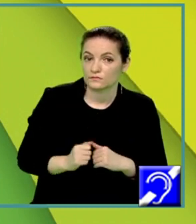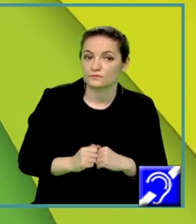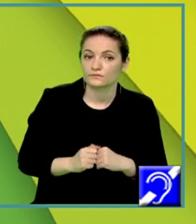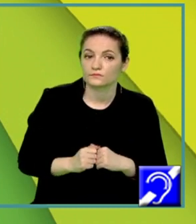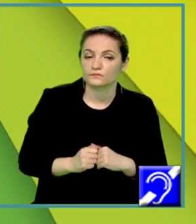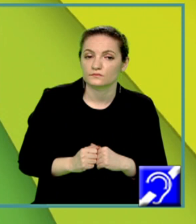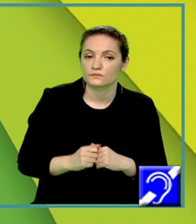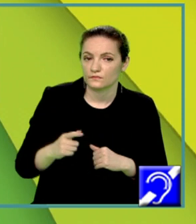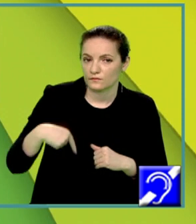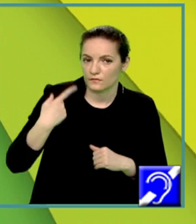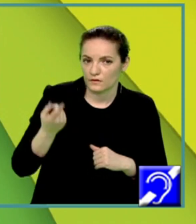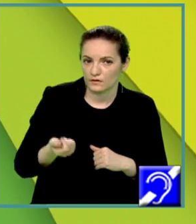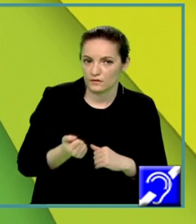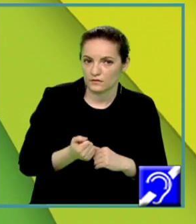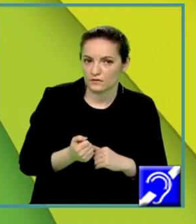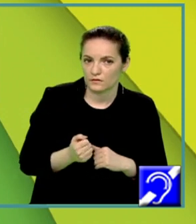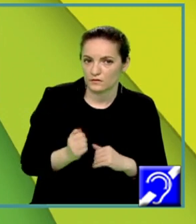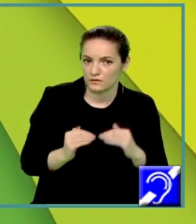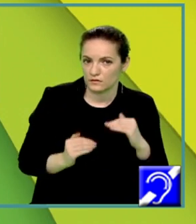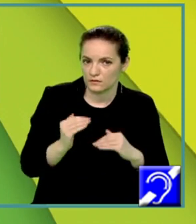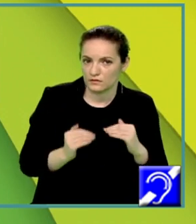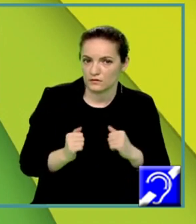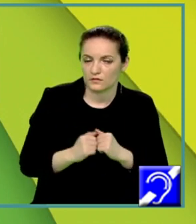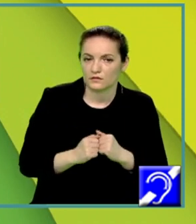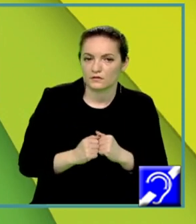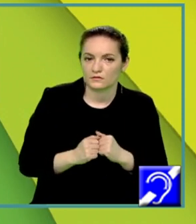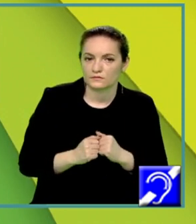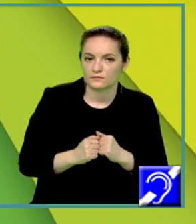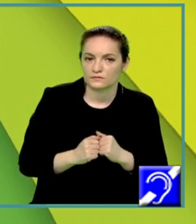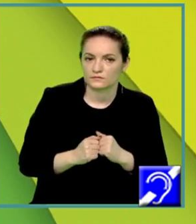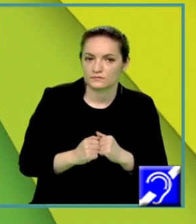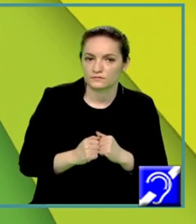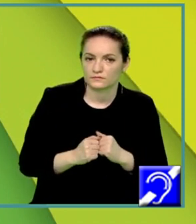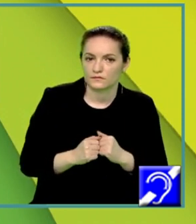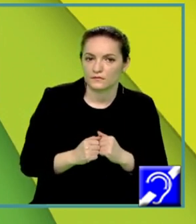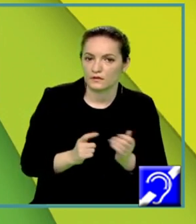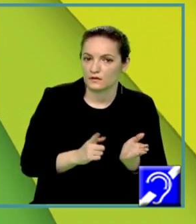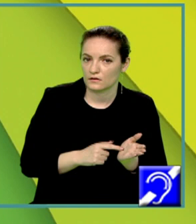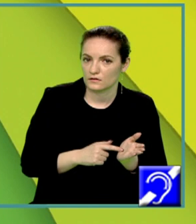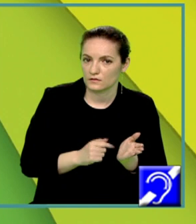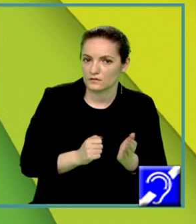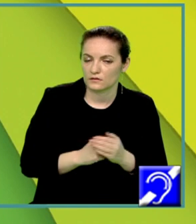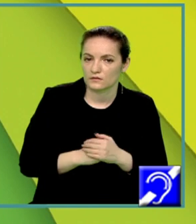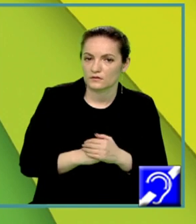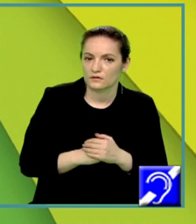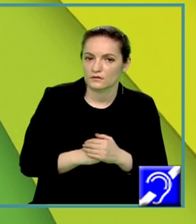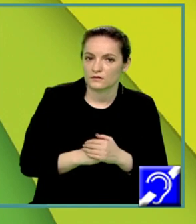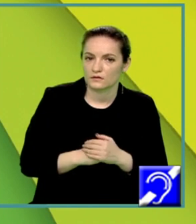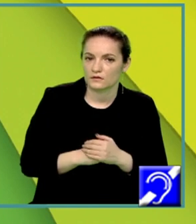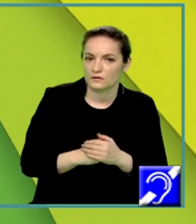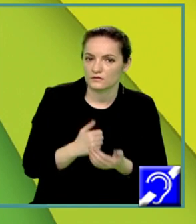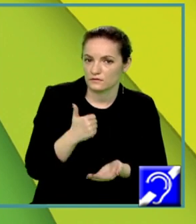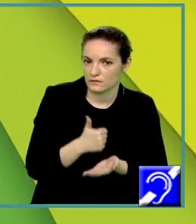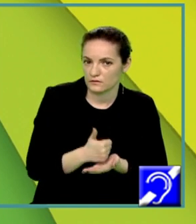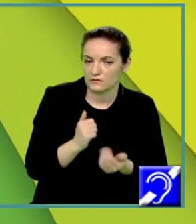Trecem apoi la inegalitatea pe care ne oferă exercițiul și ne cere să fie adevărată